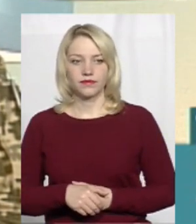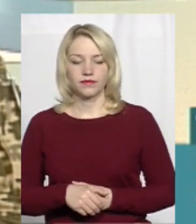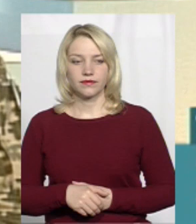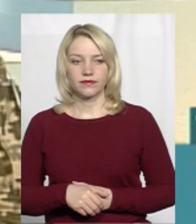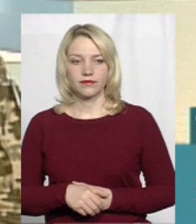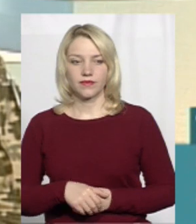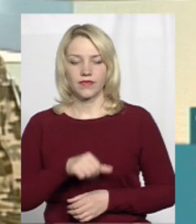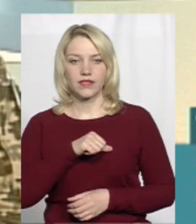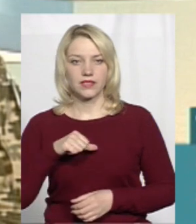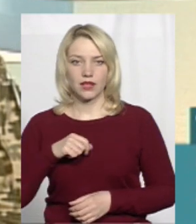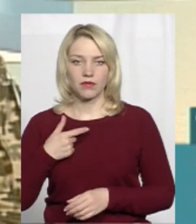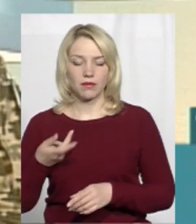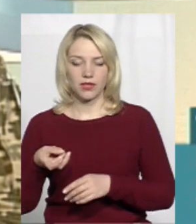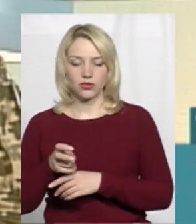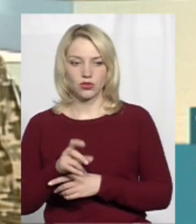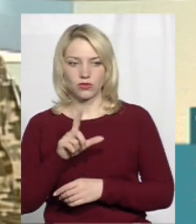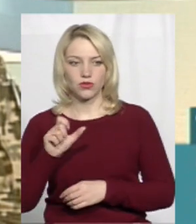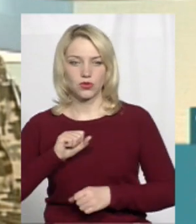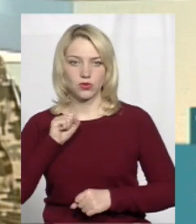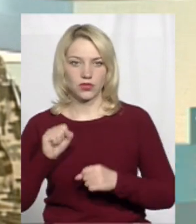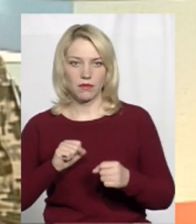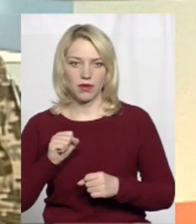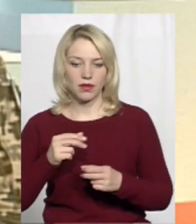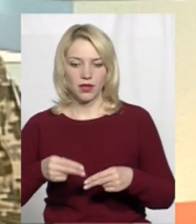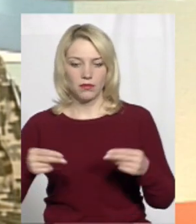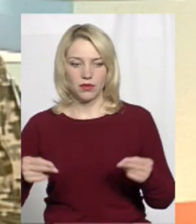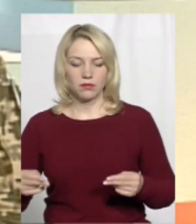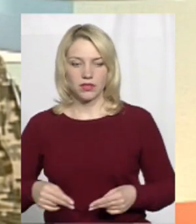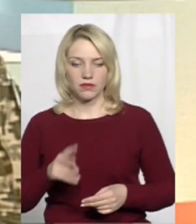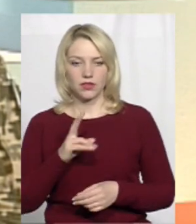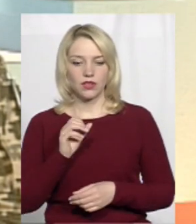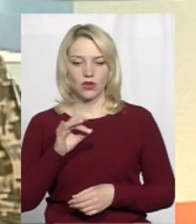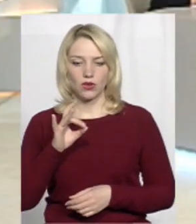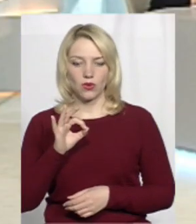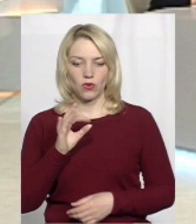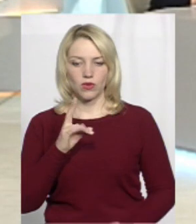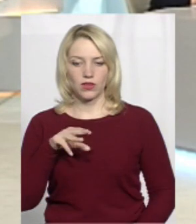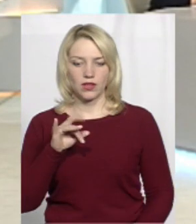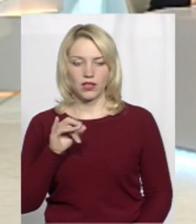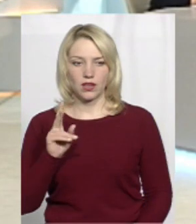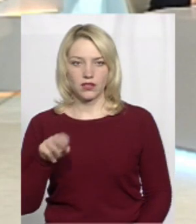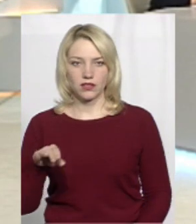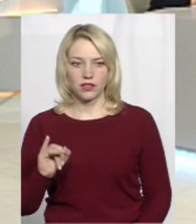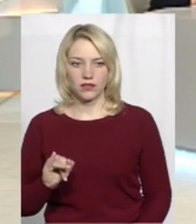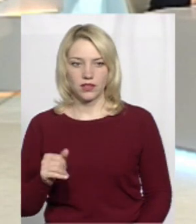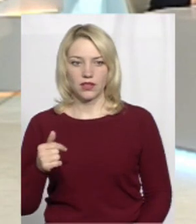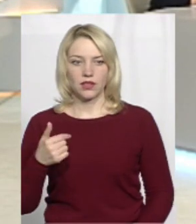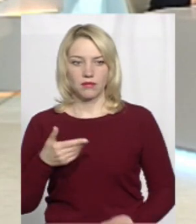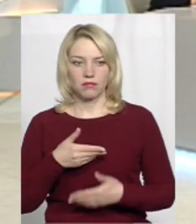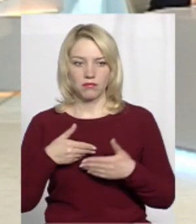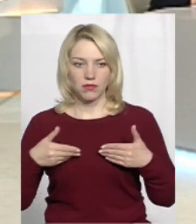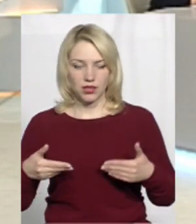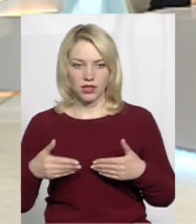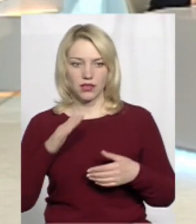Сам я прийшов з друзями підписувати контракти. Ми, скажімо,